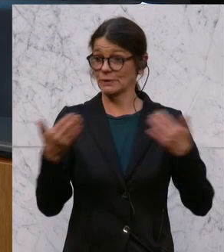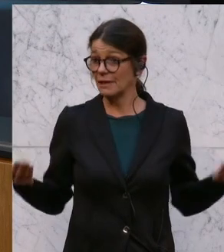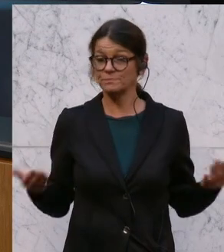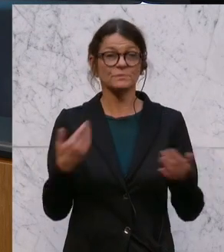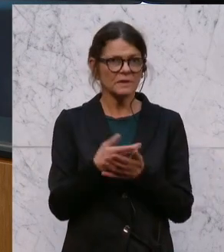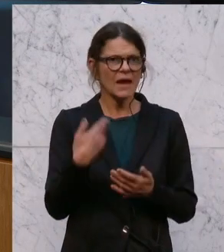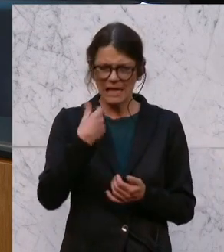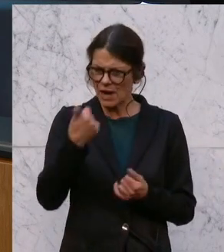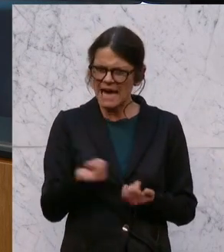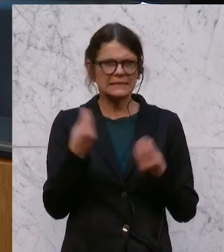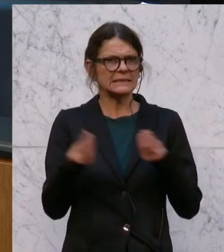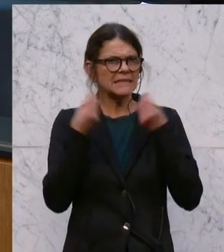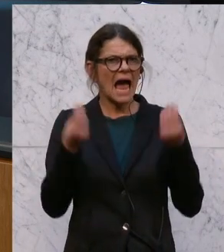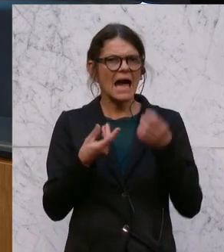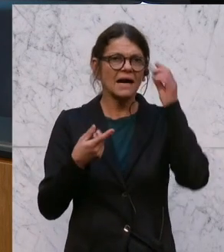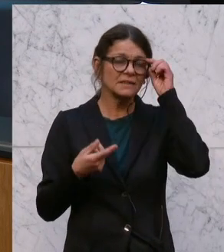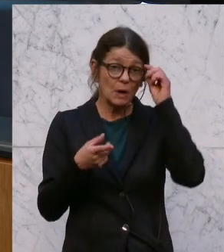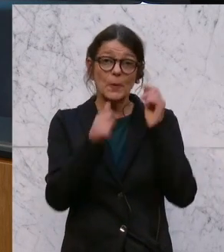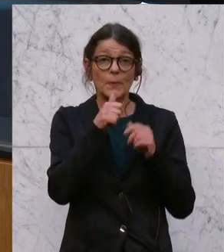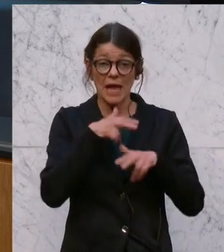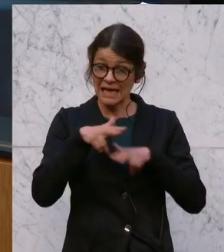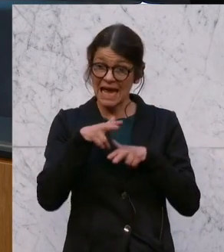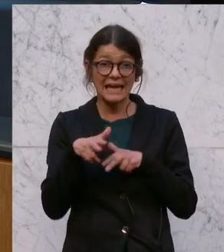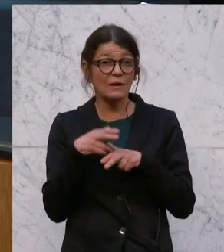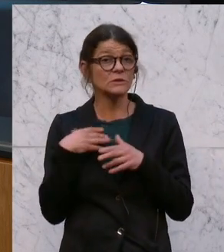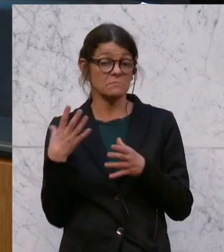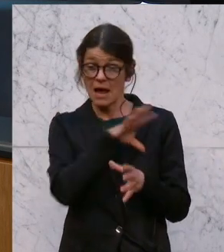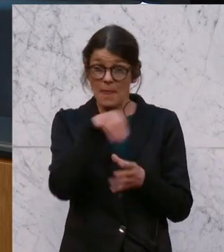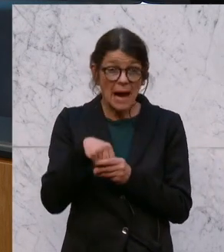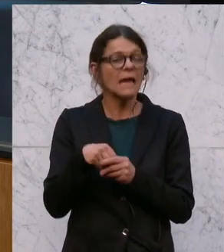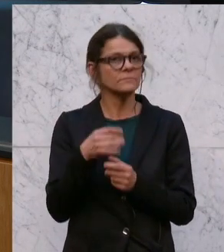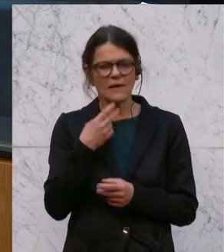eines der allerersten Dinge, die unter grüner Regierungsbeteiligung wieder abgeschafft wurden.